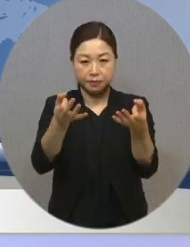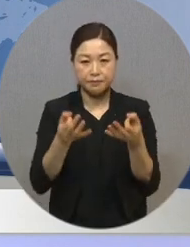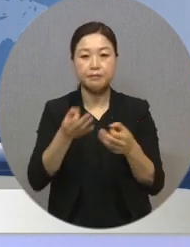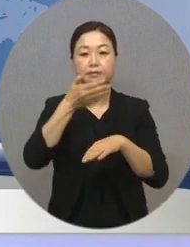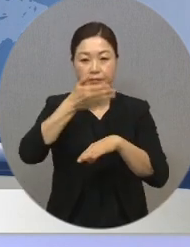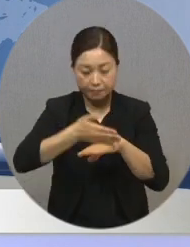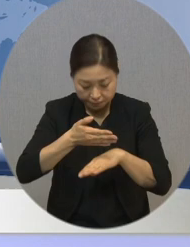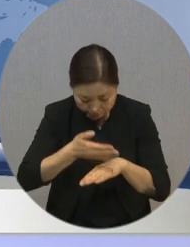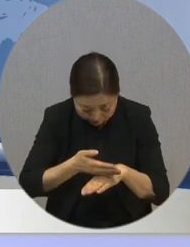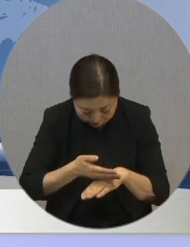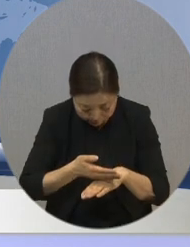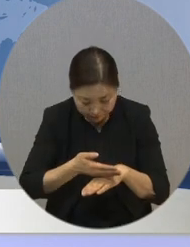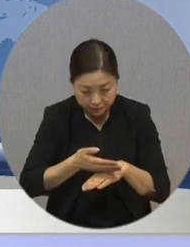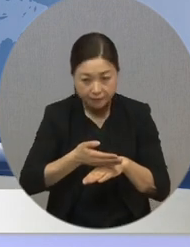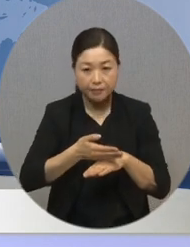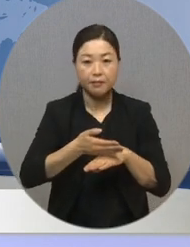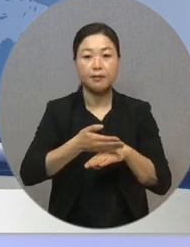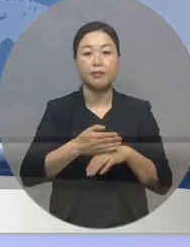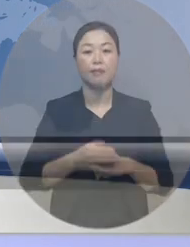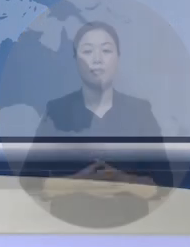시청해주신 여러분 고맙습니다.